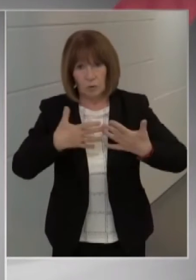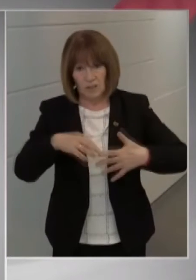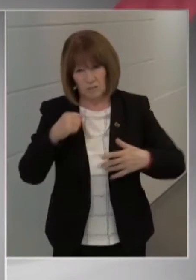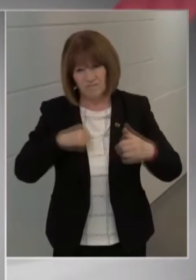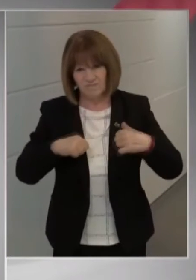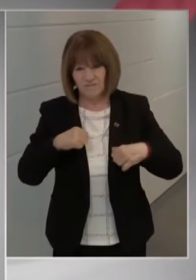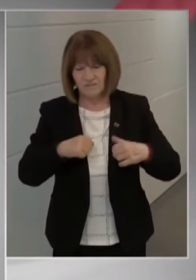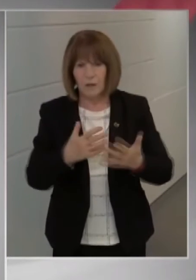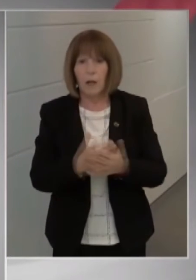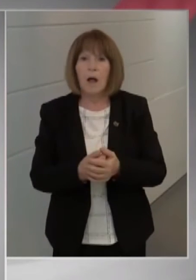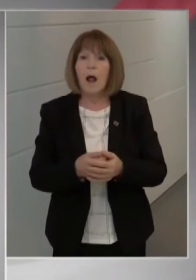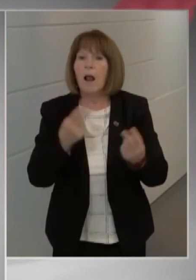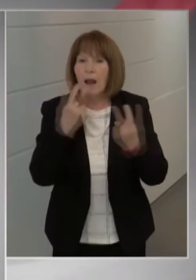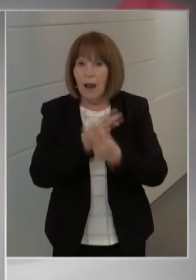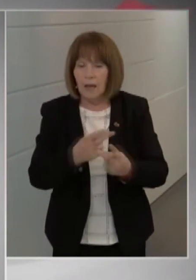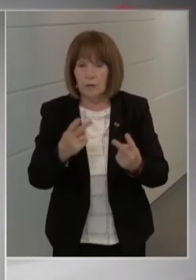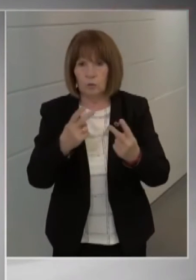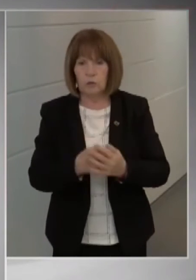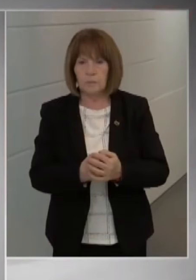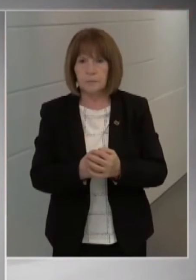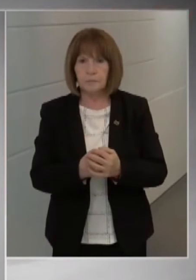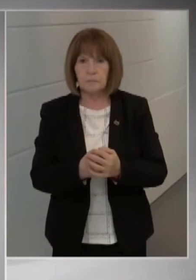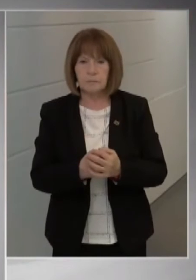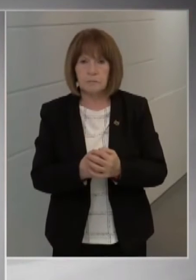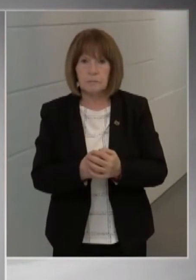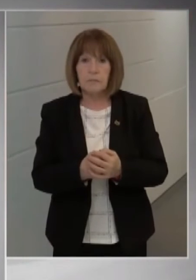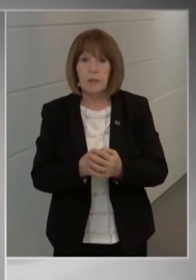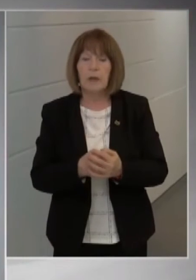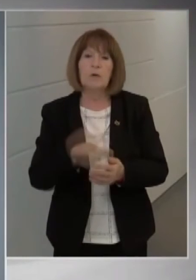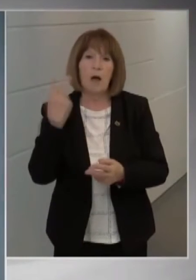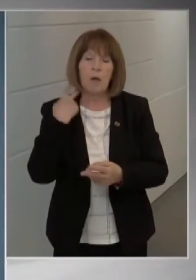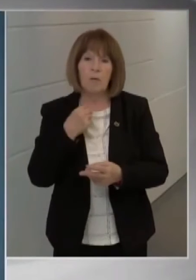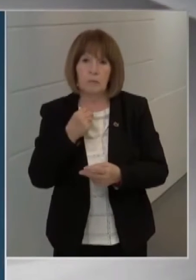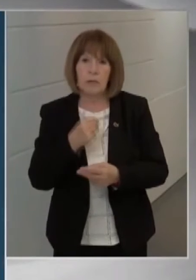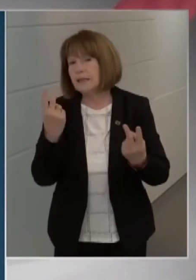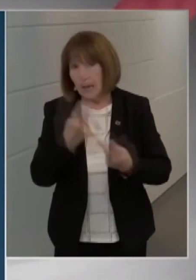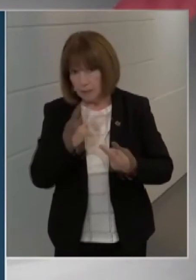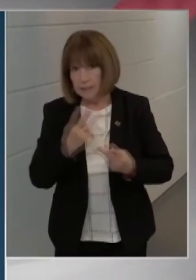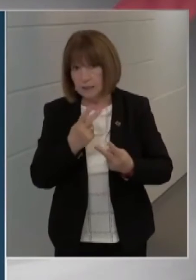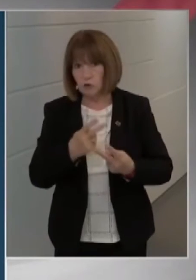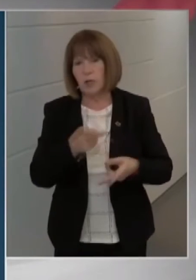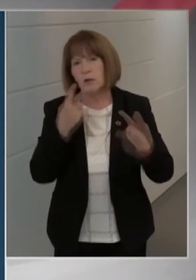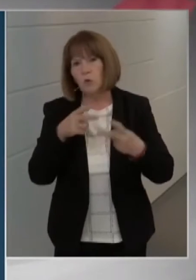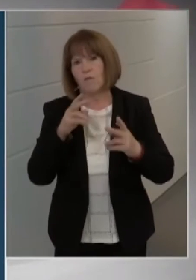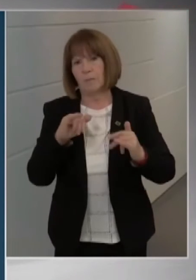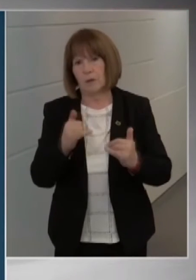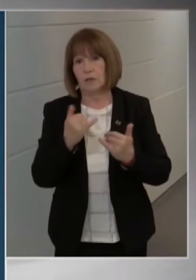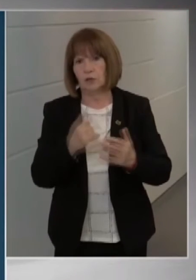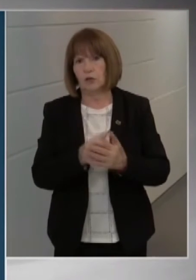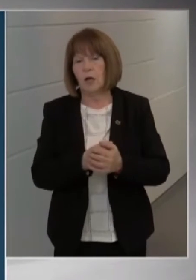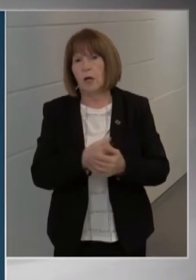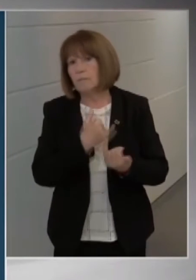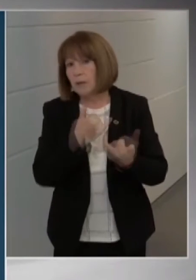terhességi hetet követően, a másodikra pedig jellemzően a 36. hét előtt kerüljön sor. Továbbra is a